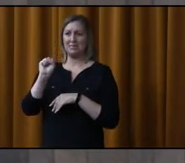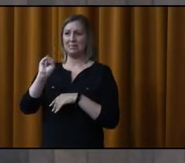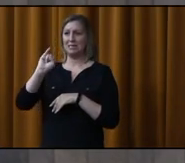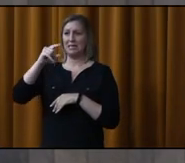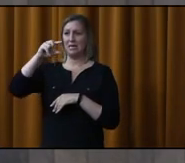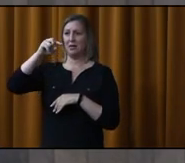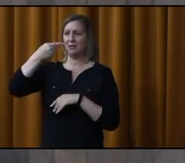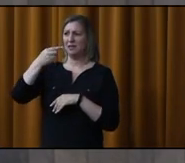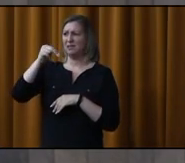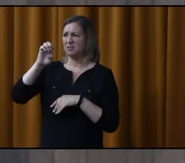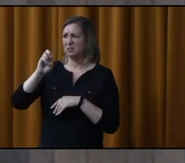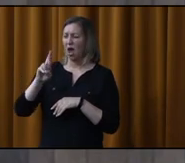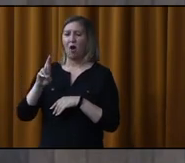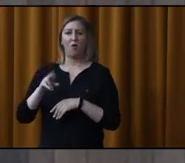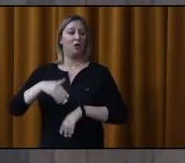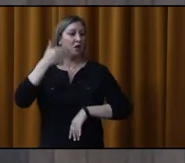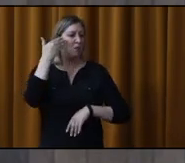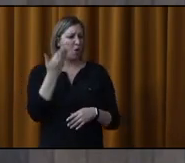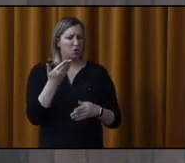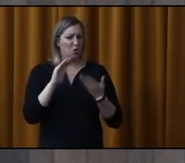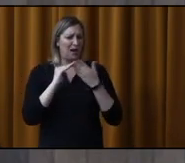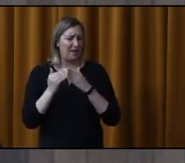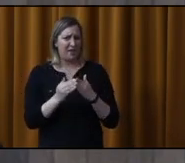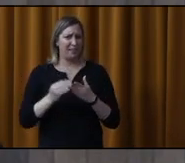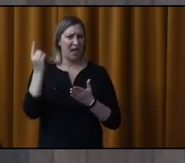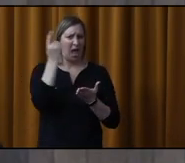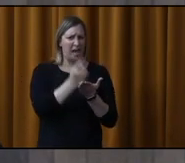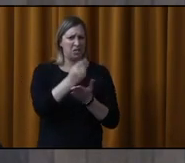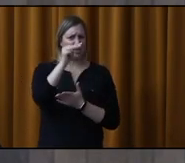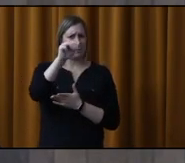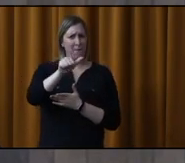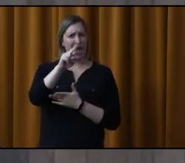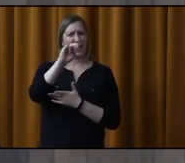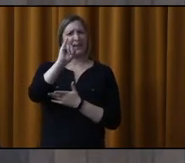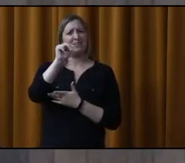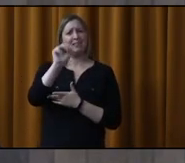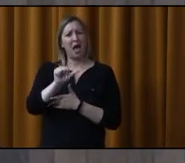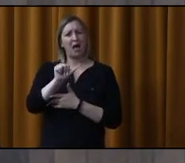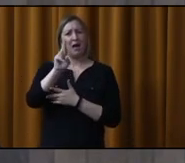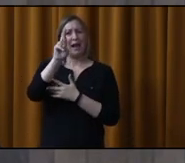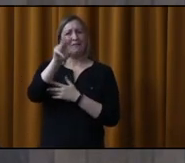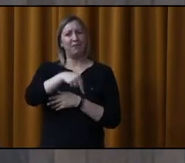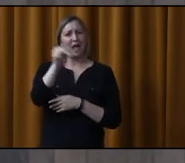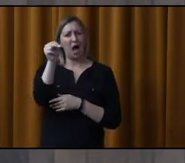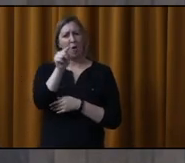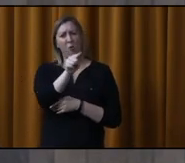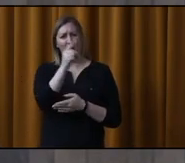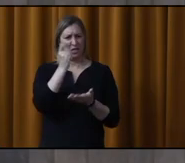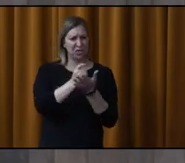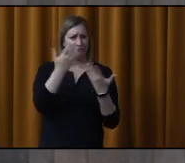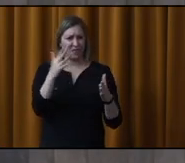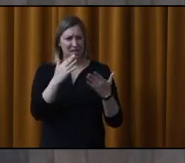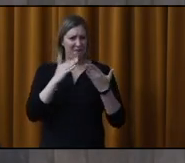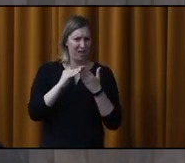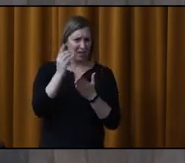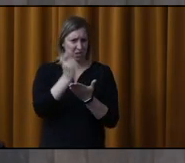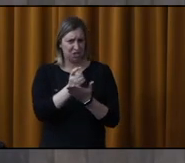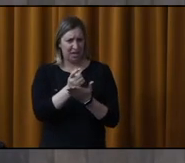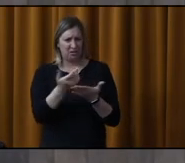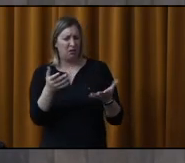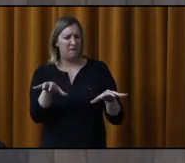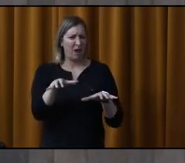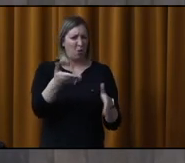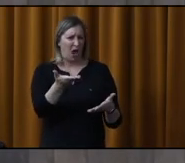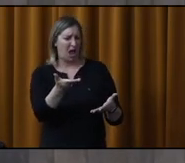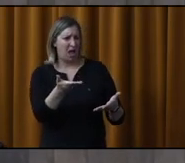Donc, bonjour. Est-ce que la Ville de Repentigny a acheté la marina Rive-Nord? Quelle est l'intention de la Ville avec cette marina? Est-ce que la Ville va réserver l'utilisation de cette